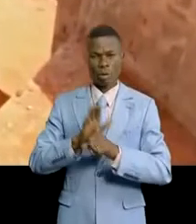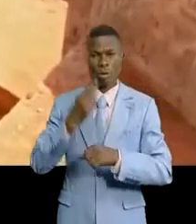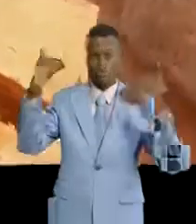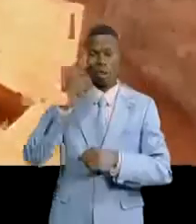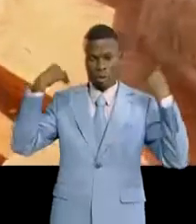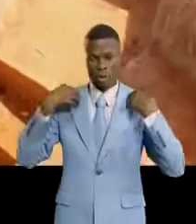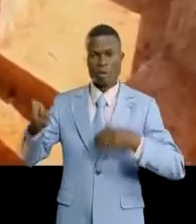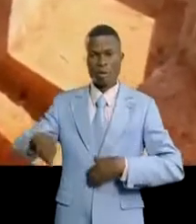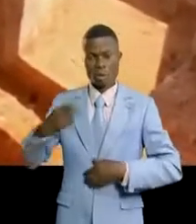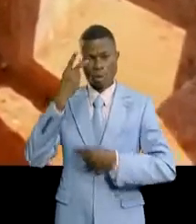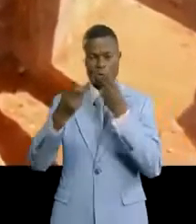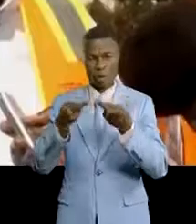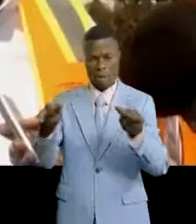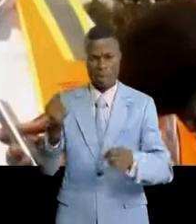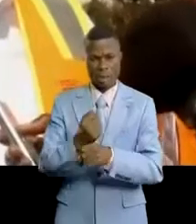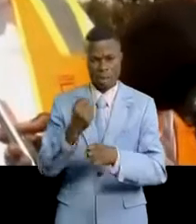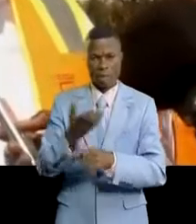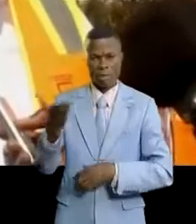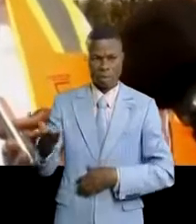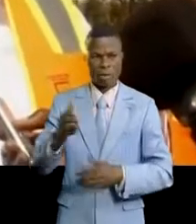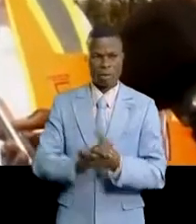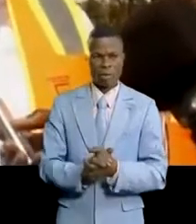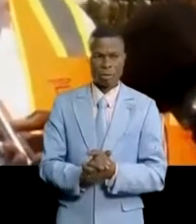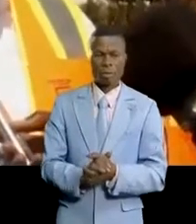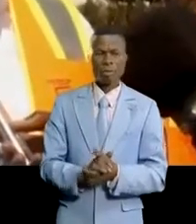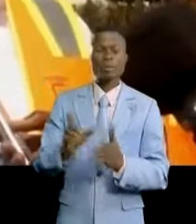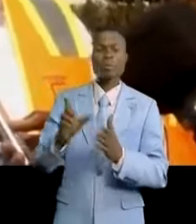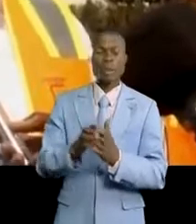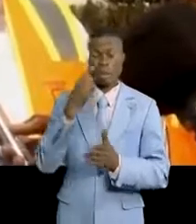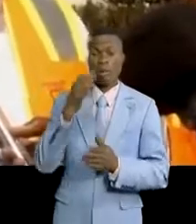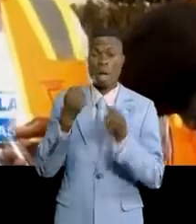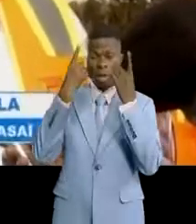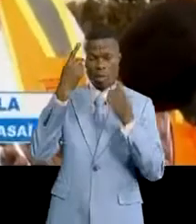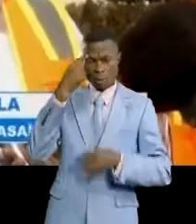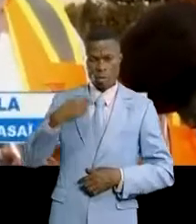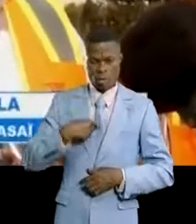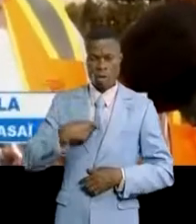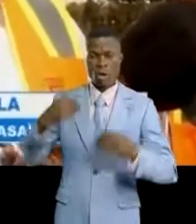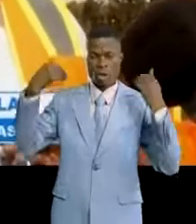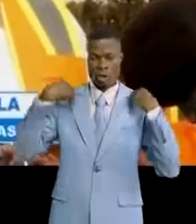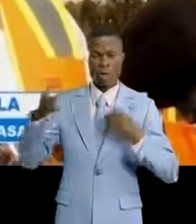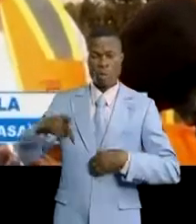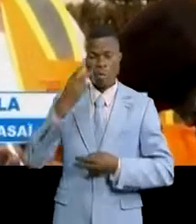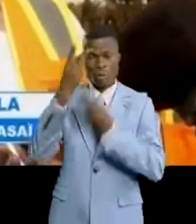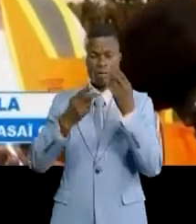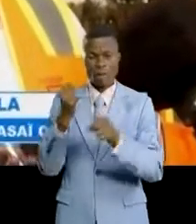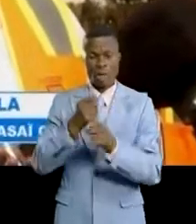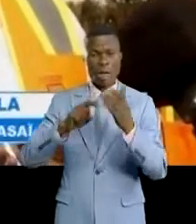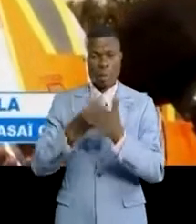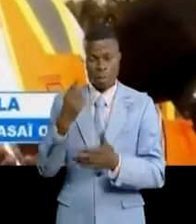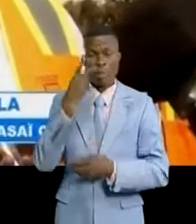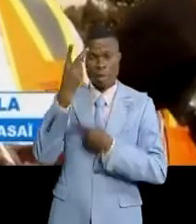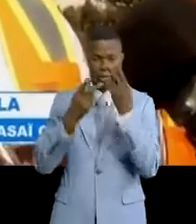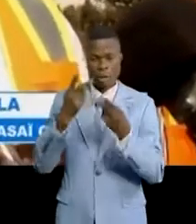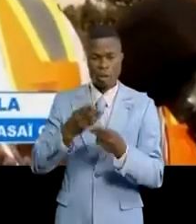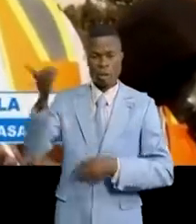provinciale visiter ce chantier. C'est de bon alloi que l'autorité provinciale puisse les inspecter et c'est la première inspection que nous